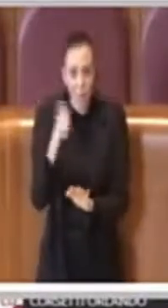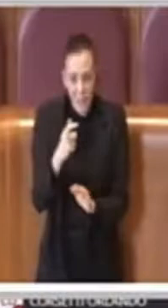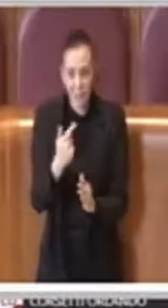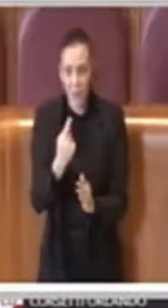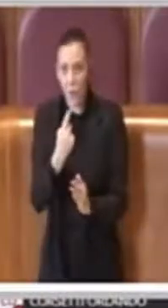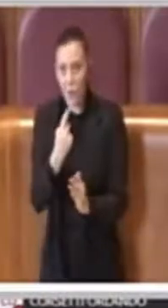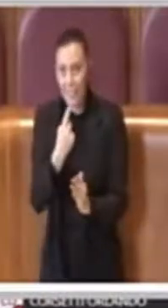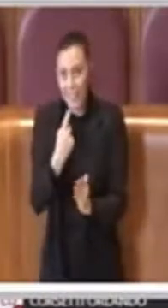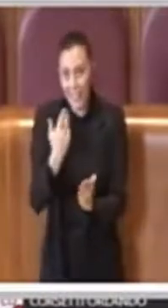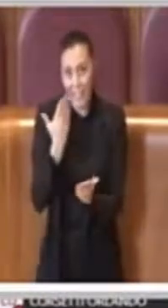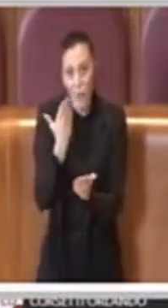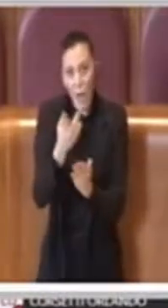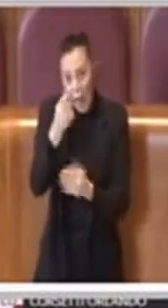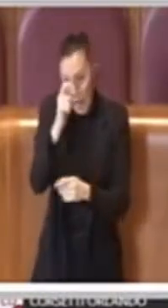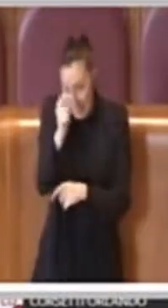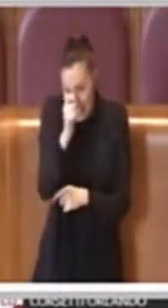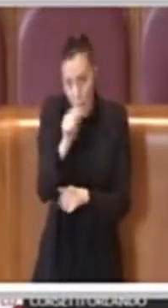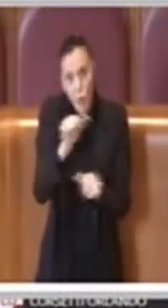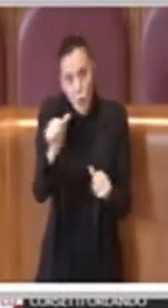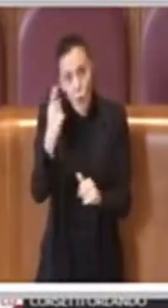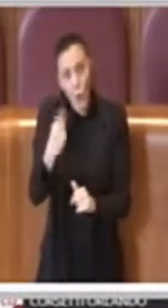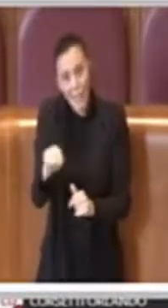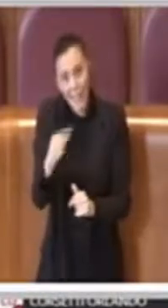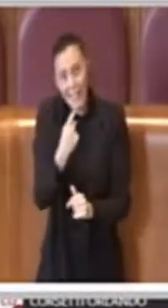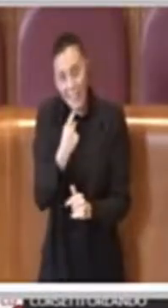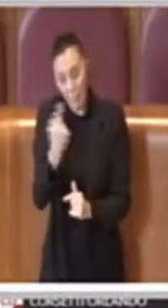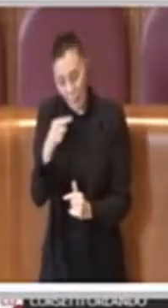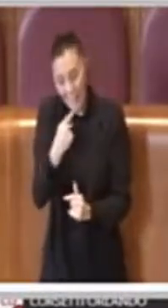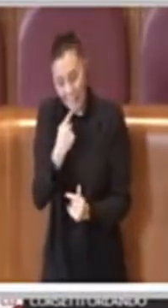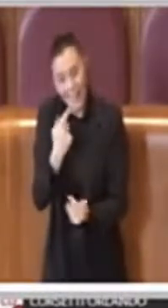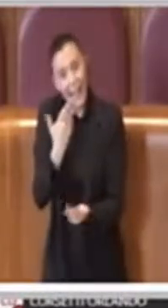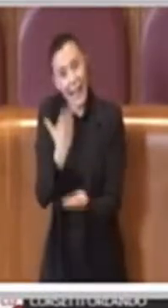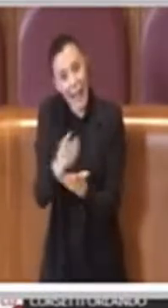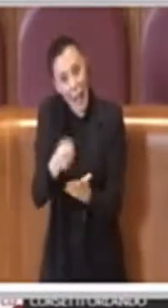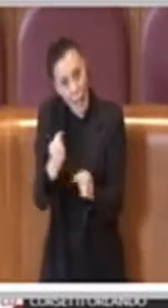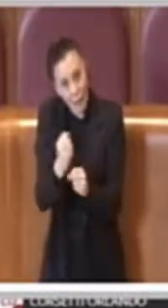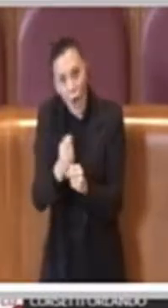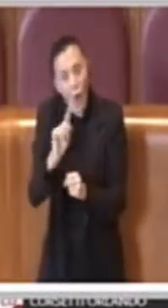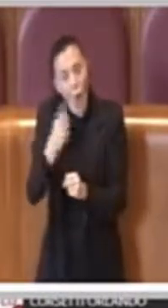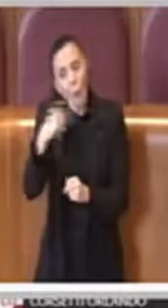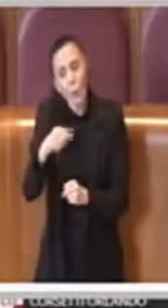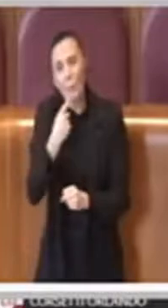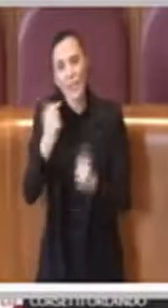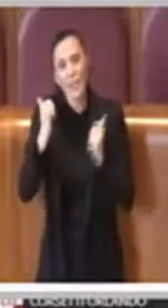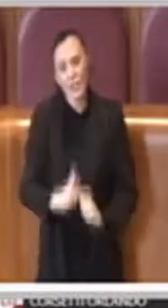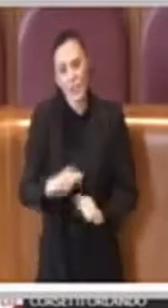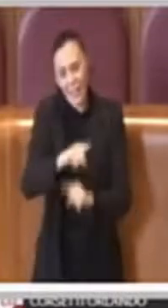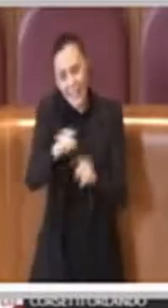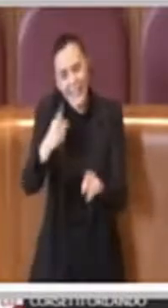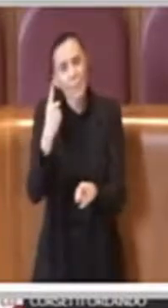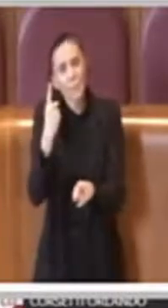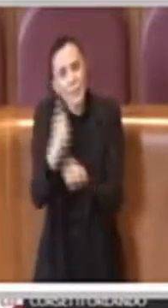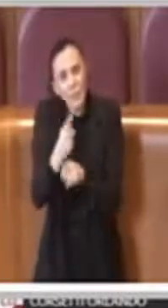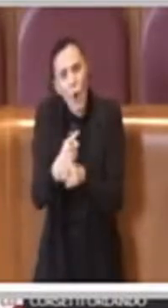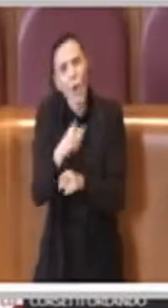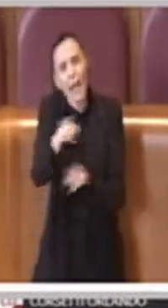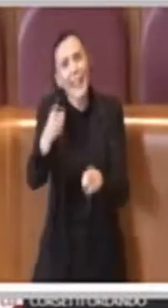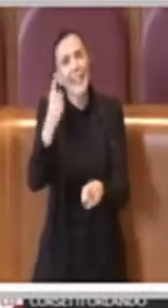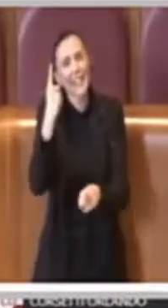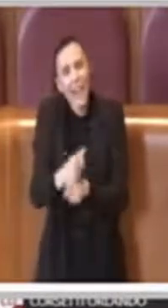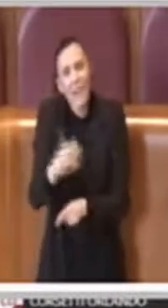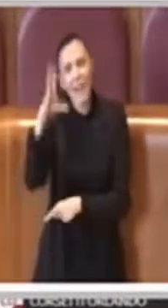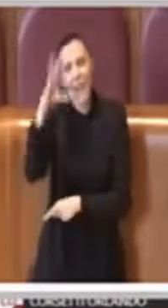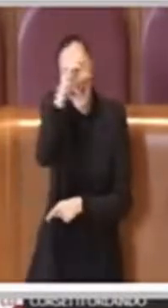lavorato, ma anche alla cittadinanza per far comprendere anche quella che è l'intenzione di